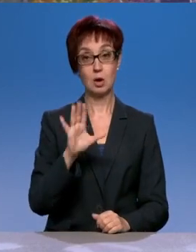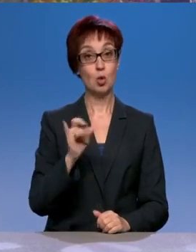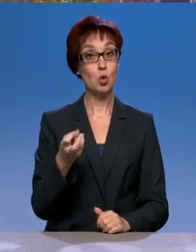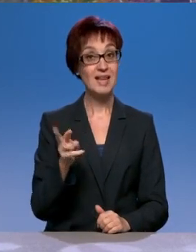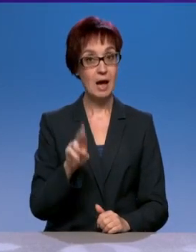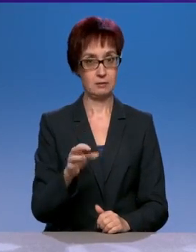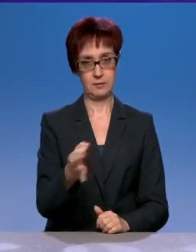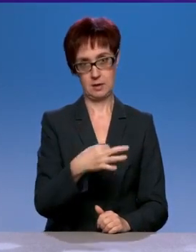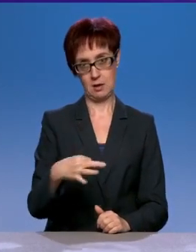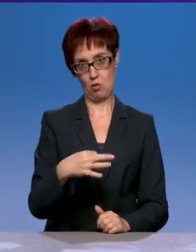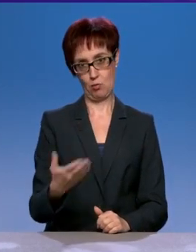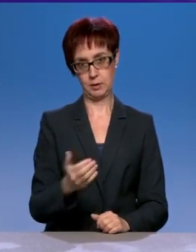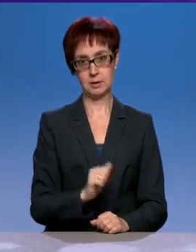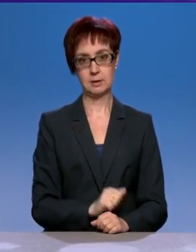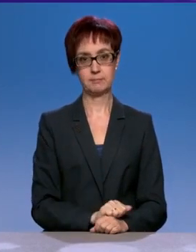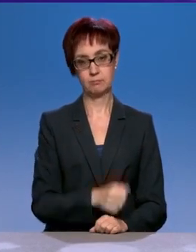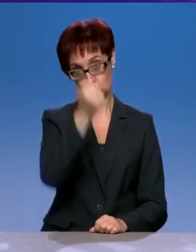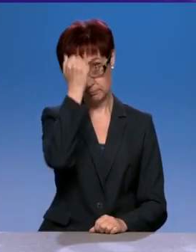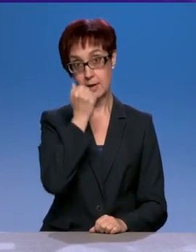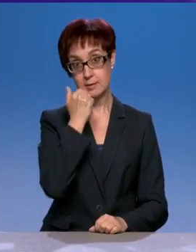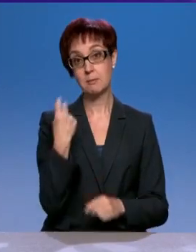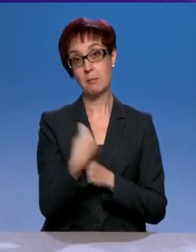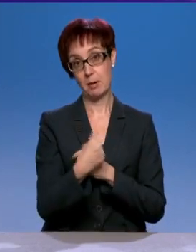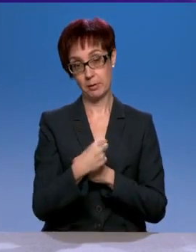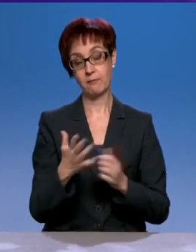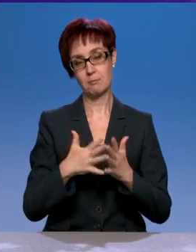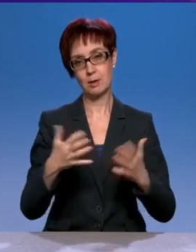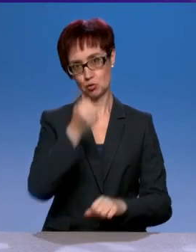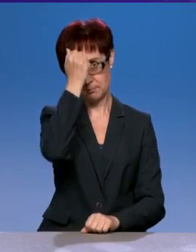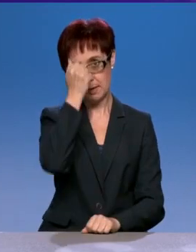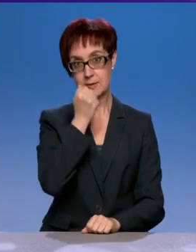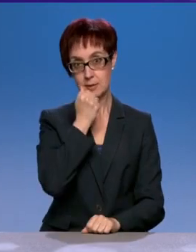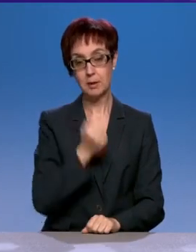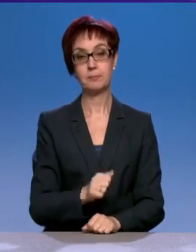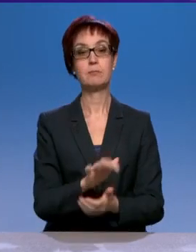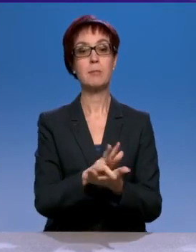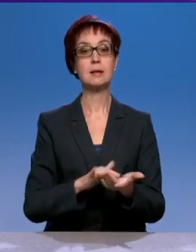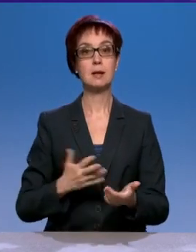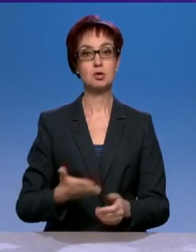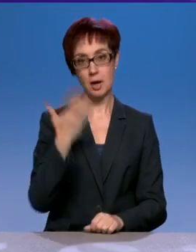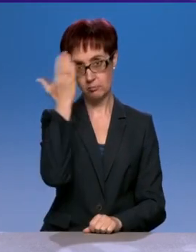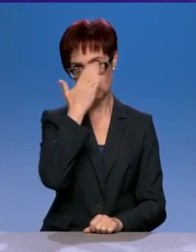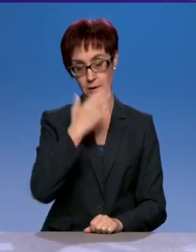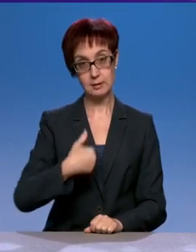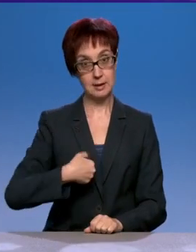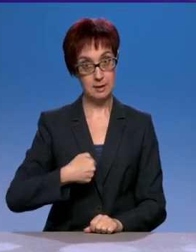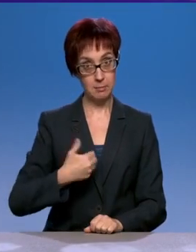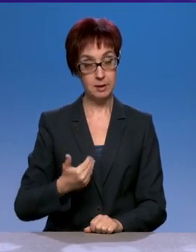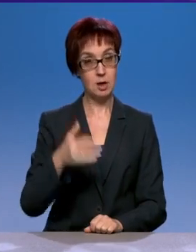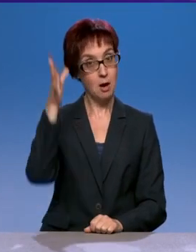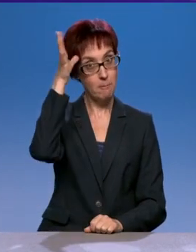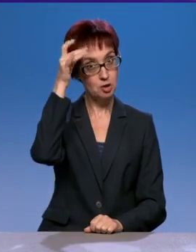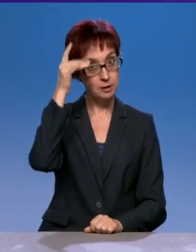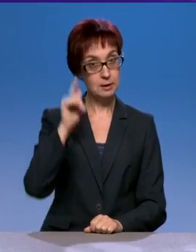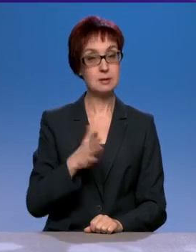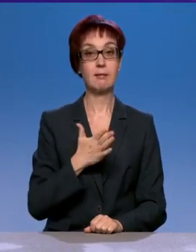Ульяновской области. Ну, спасибо, что поправили. Большое вам спасибо. Продолжаем читать ваши сообщения. Башкортостан. Тоннаж автомобилей